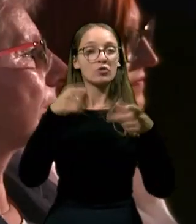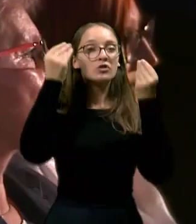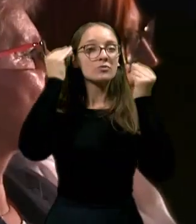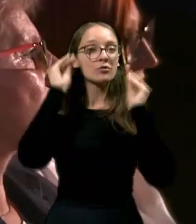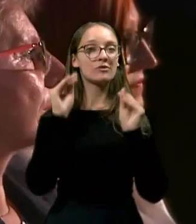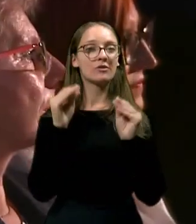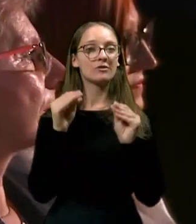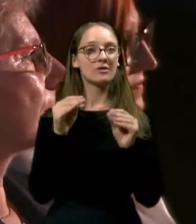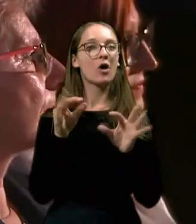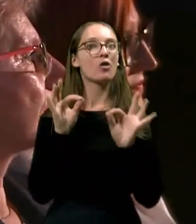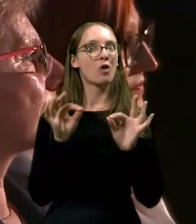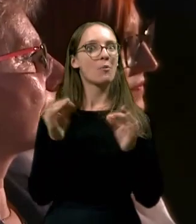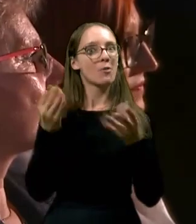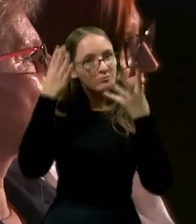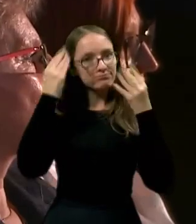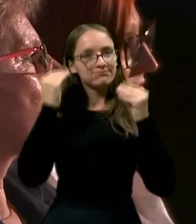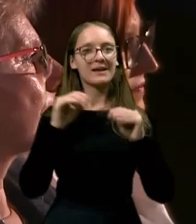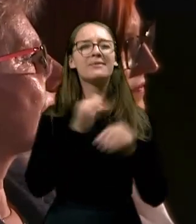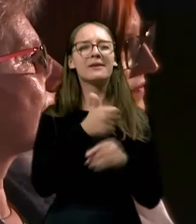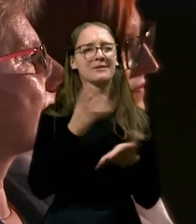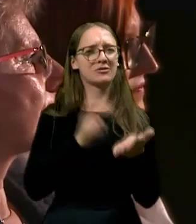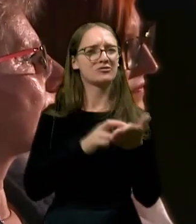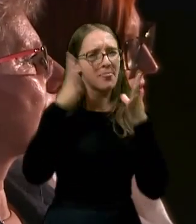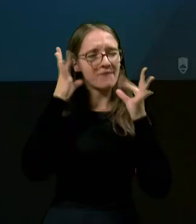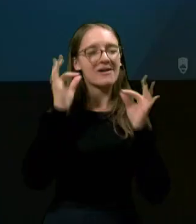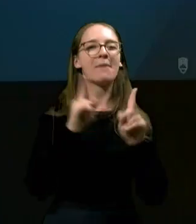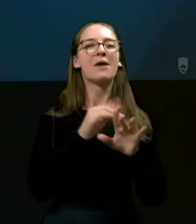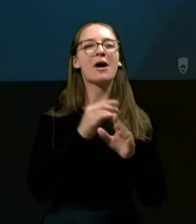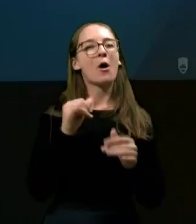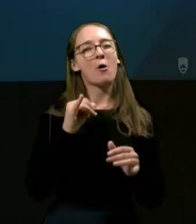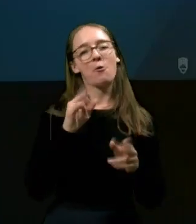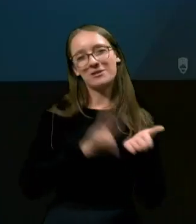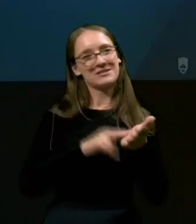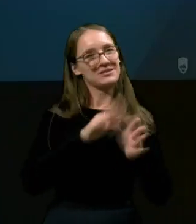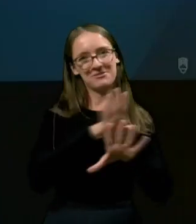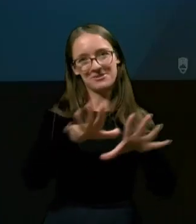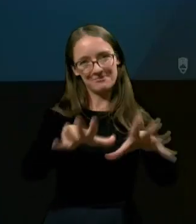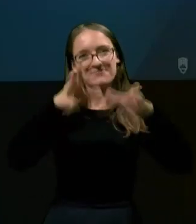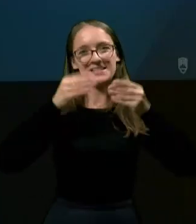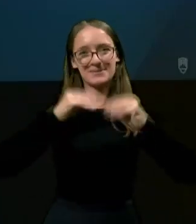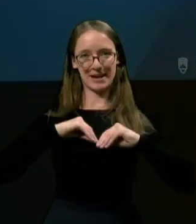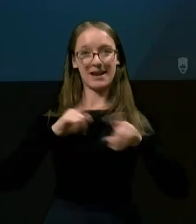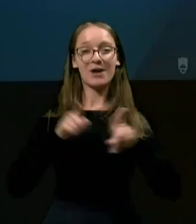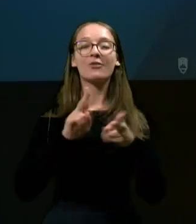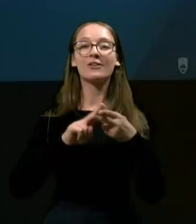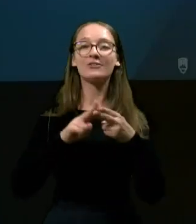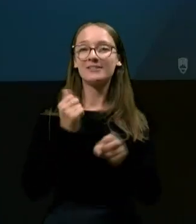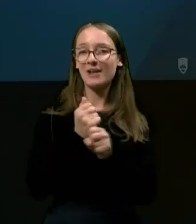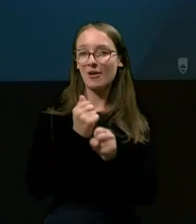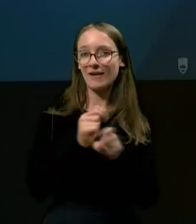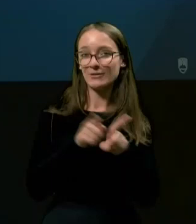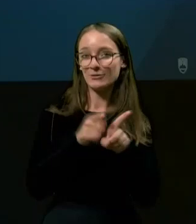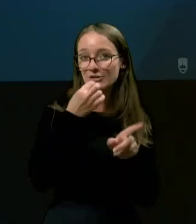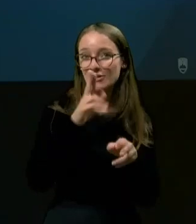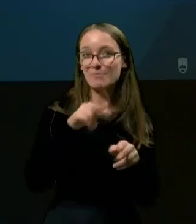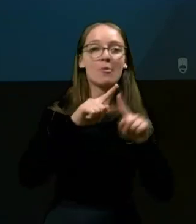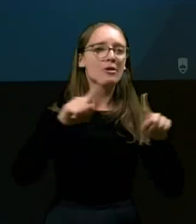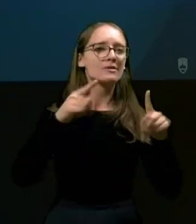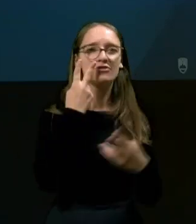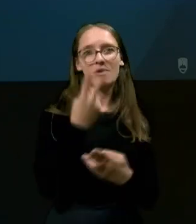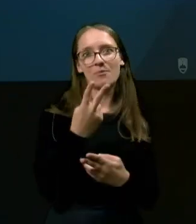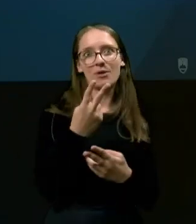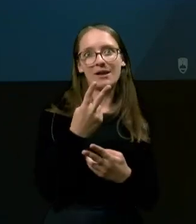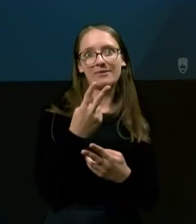zagrabli. Dobro, eni se še privajate, ok. Ampak koresnici ste vsi zagrabli kot način delovanja, tudi, če imamo različne poglede.